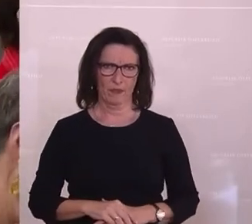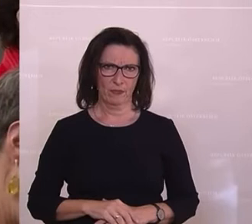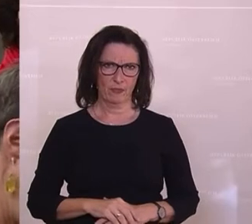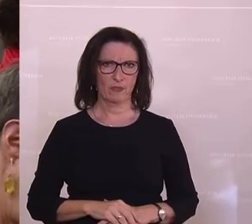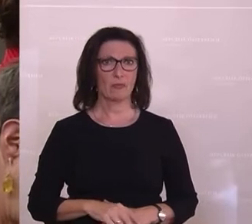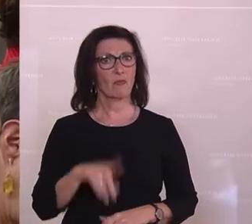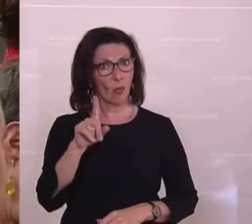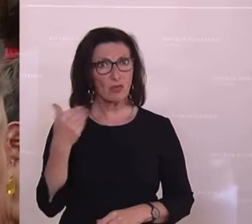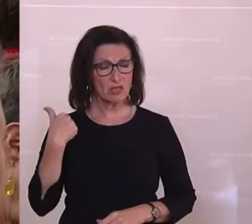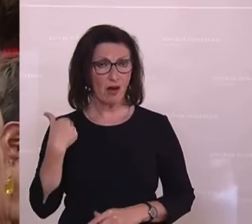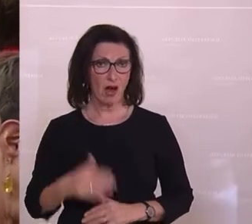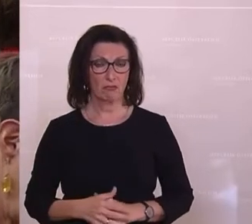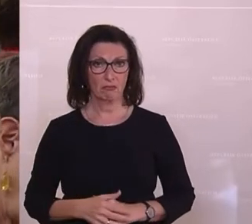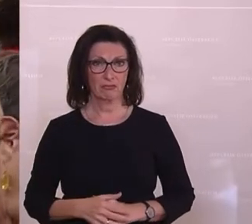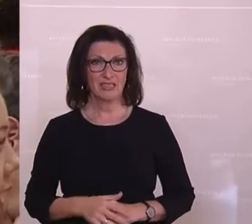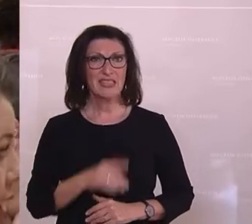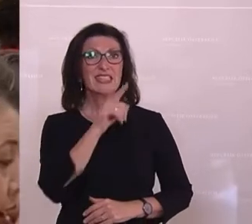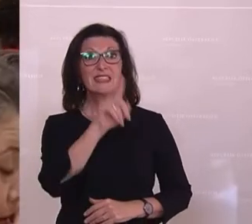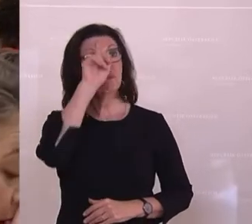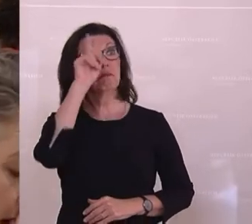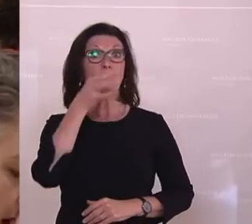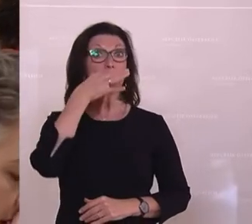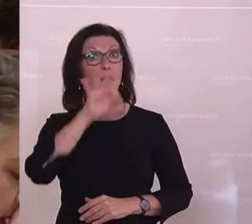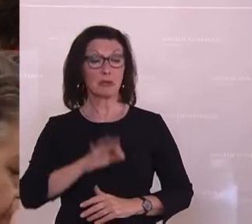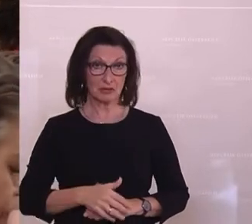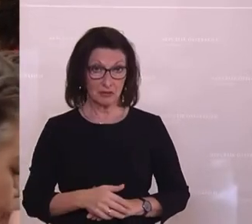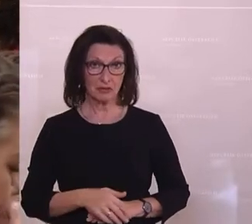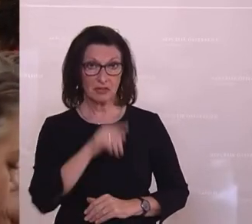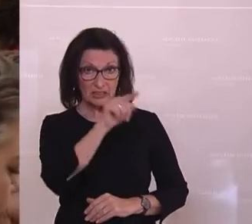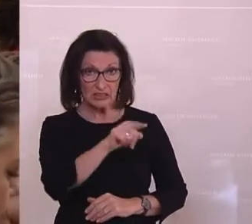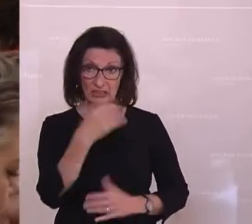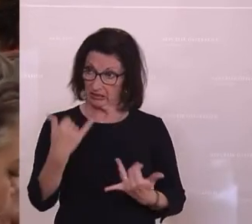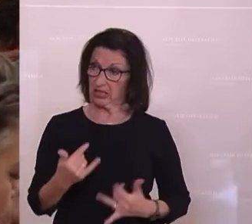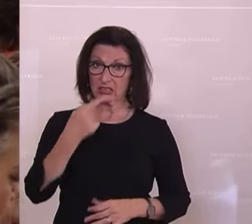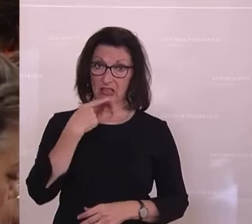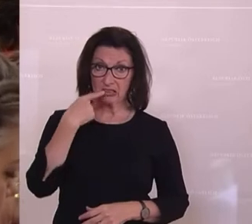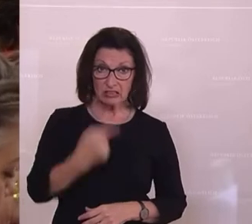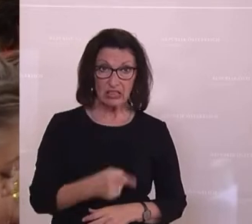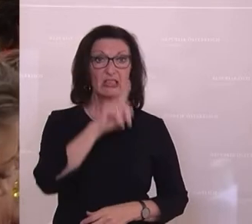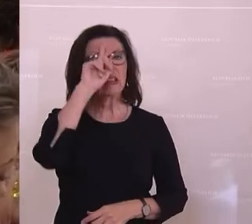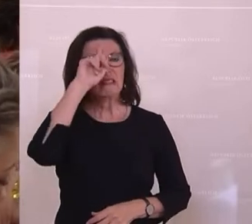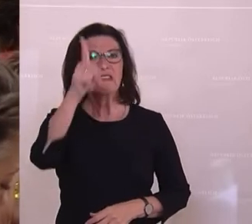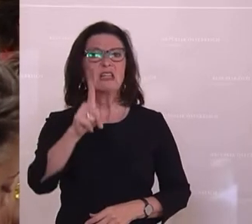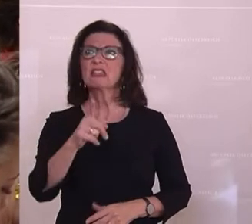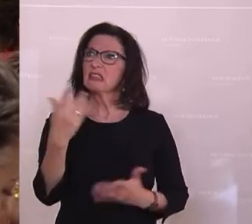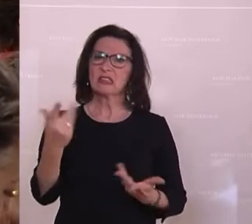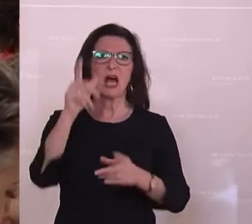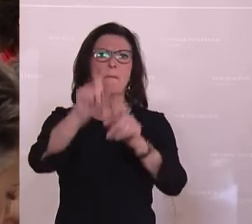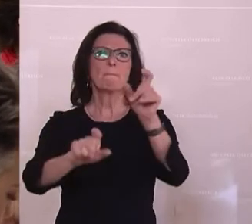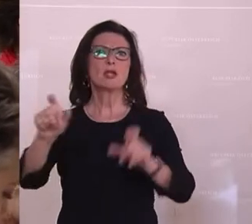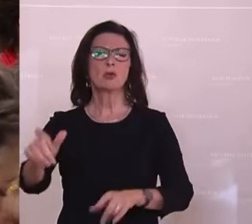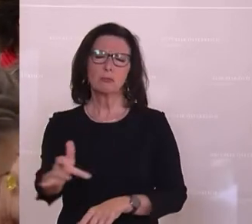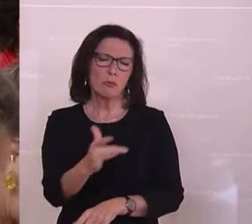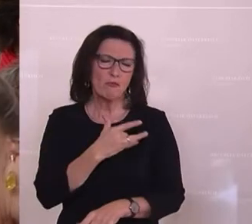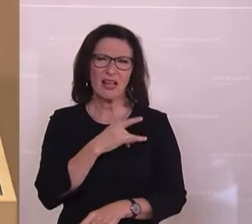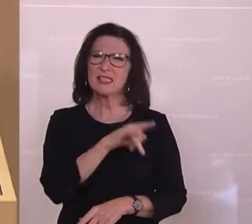Und das war es, weil Sie es besser wissen. Weil Sie wissen, dass das, was Sie hier reden, nur Menschen verletzt. Und Sie machen es aus reinem